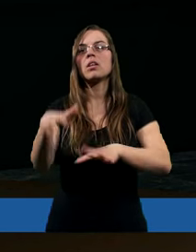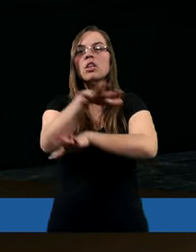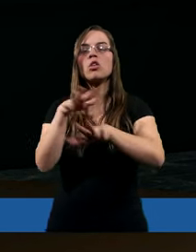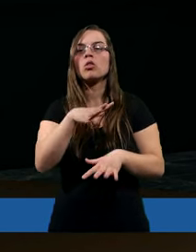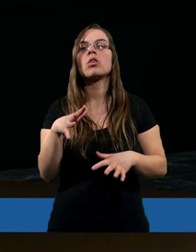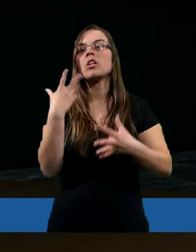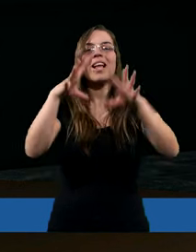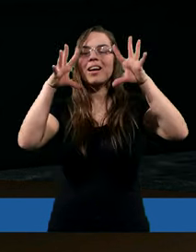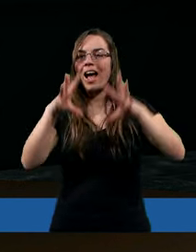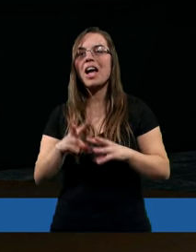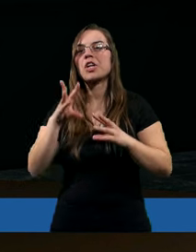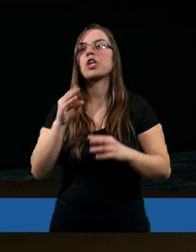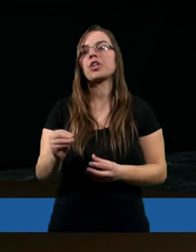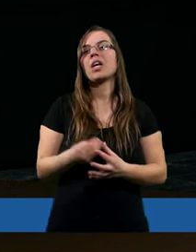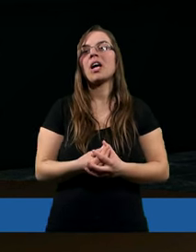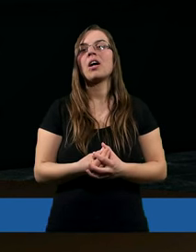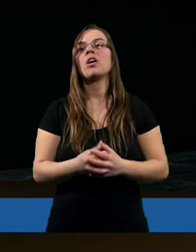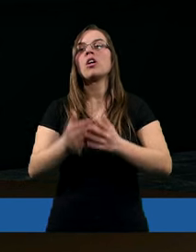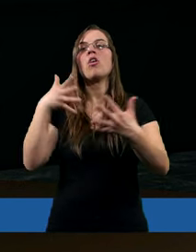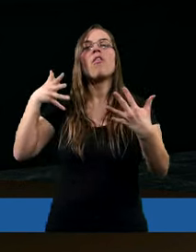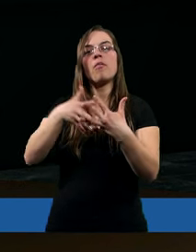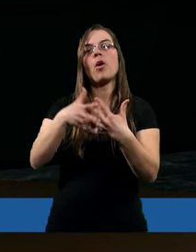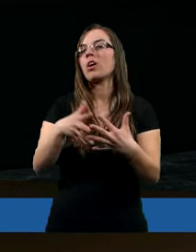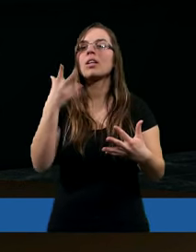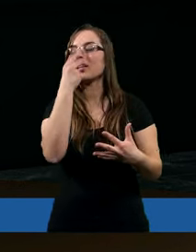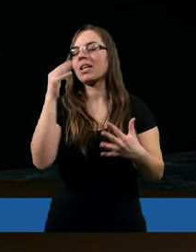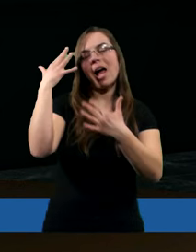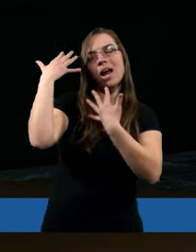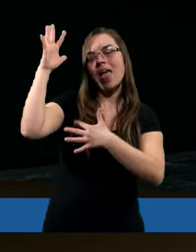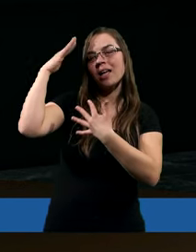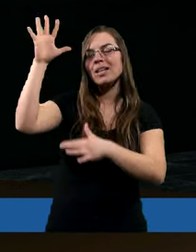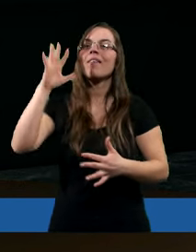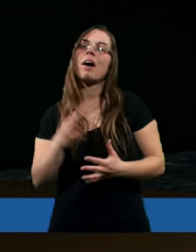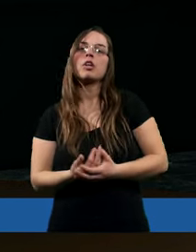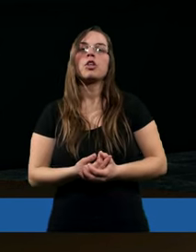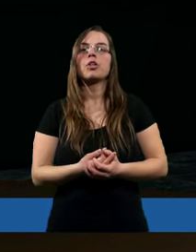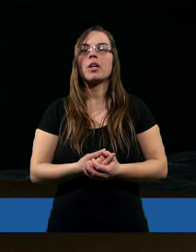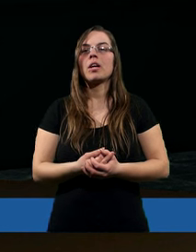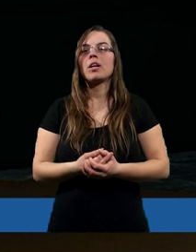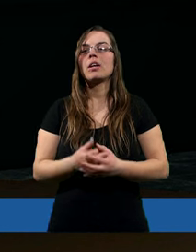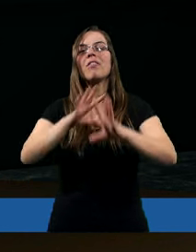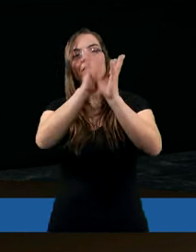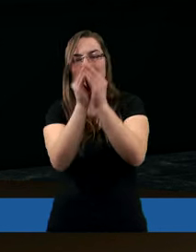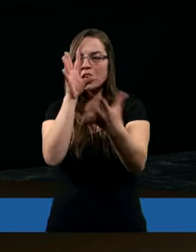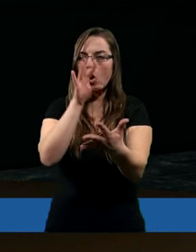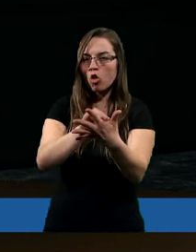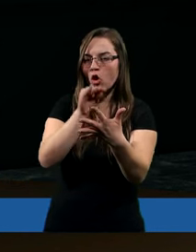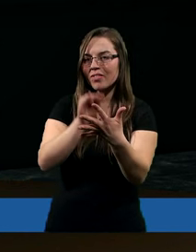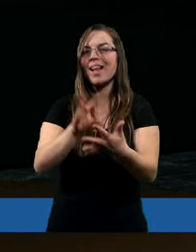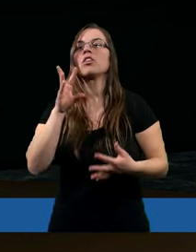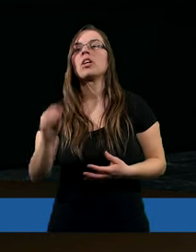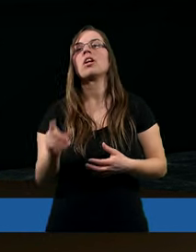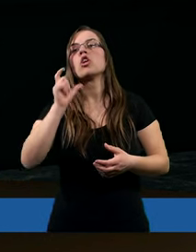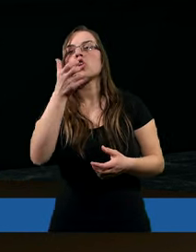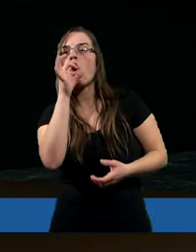Ducha nie gaście, proroctw nie lekceważcie. Wszystkiego doświadczajcie,